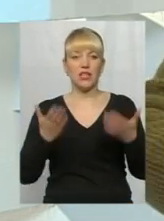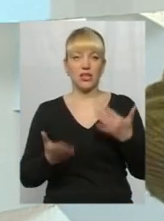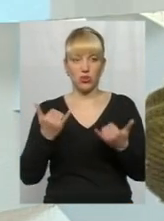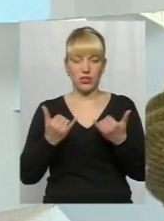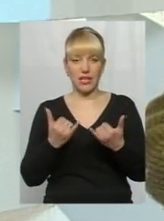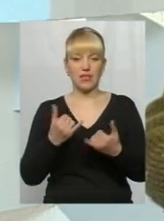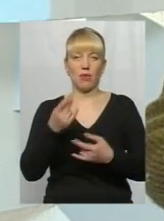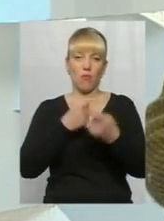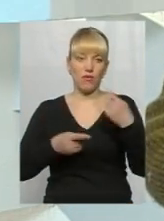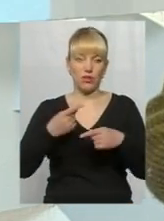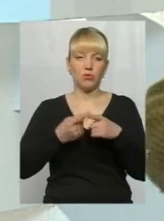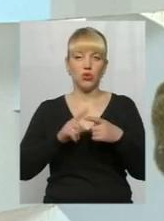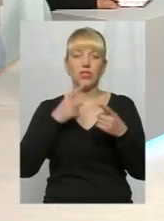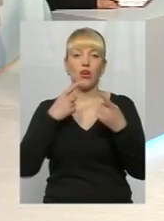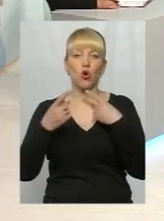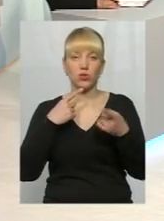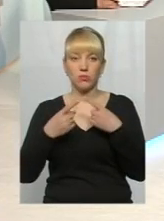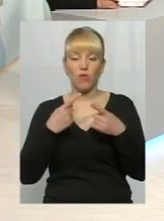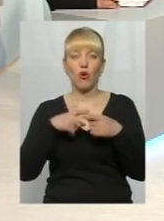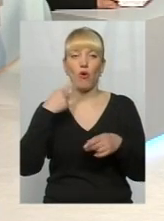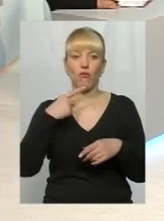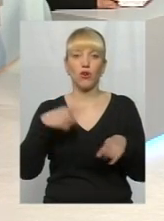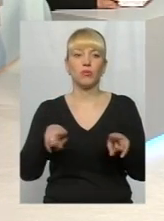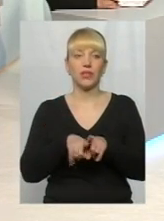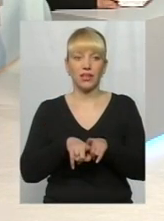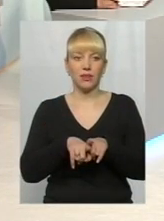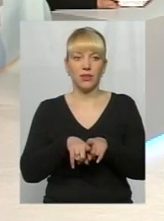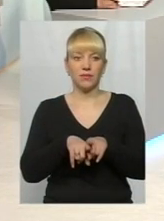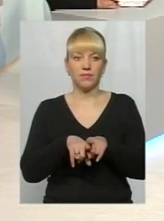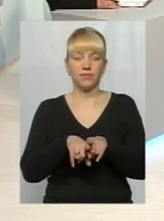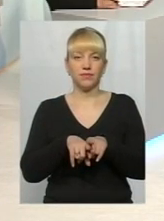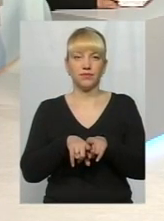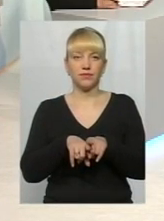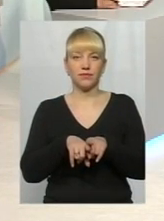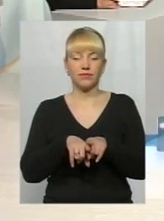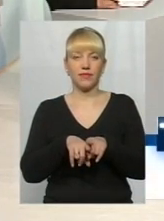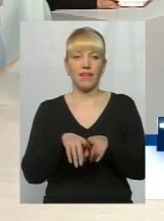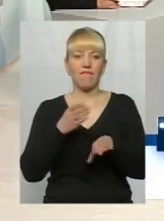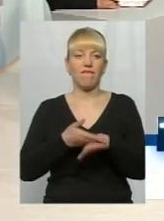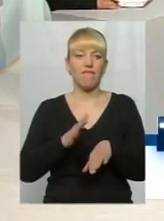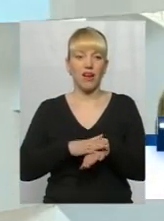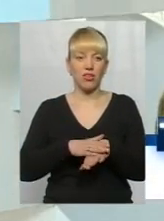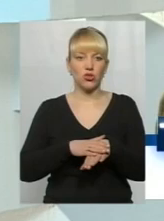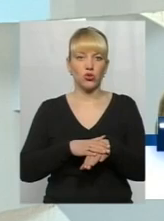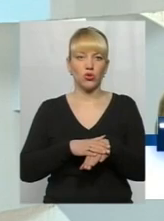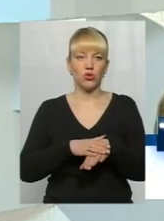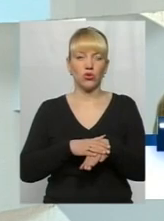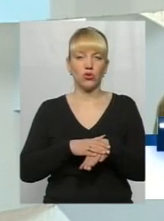повертаємося до цієї розмови і говоримо такими деколи важкодоступними